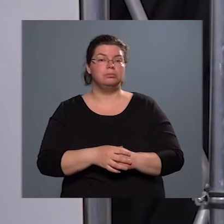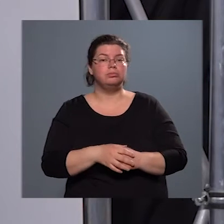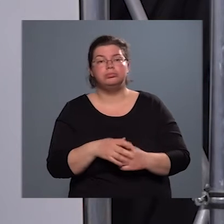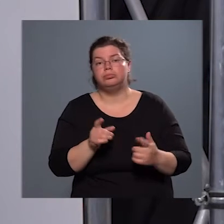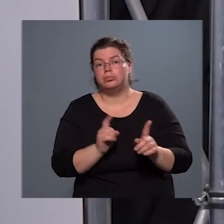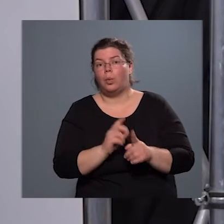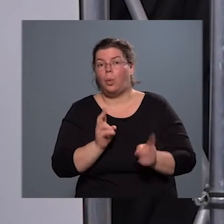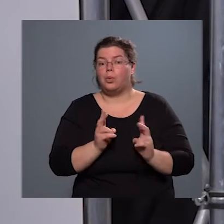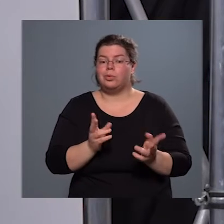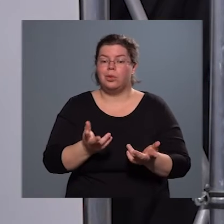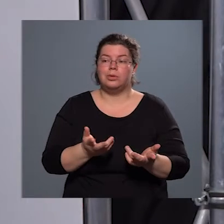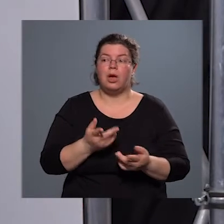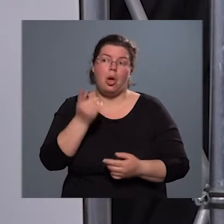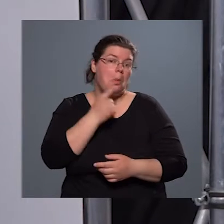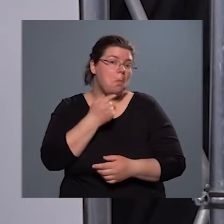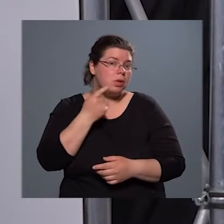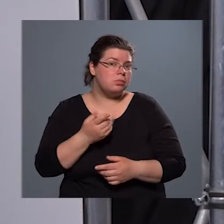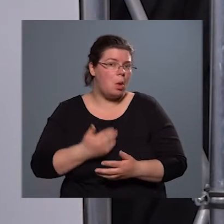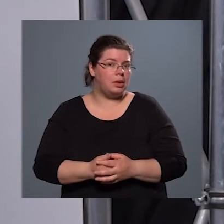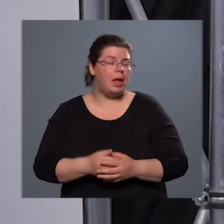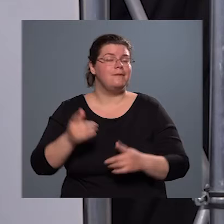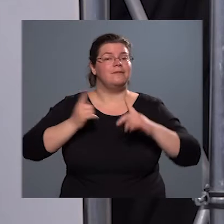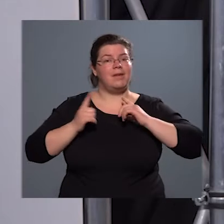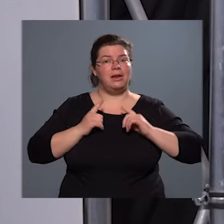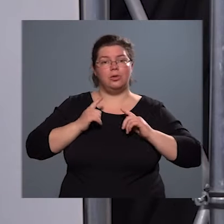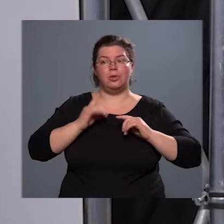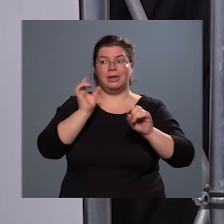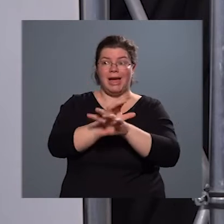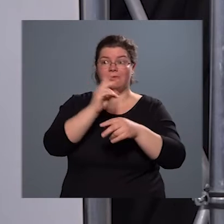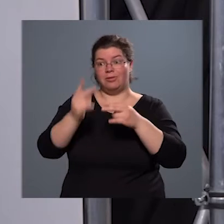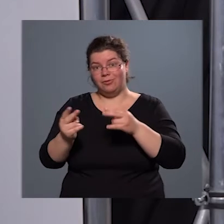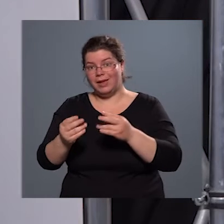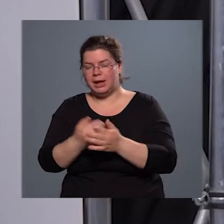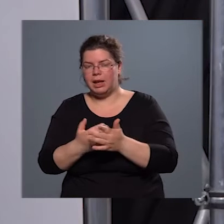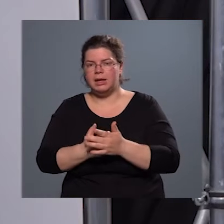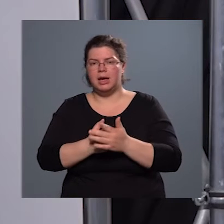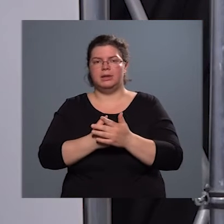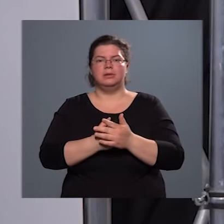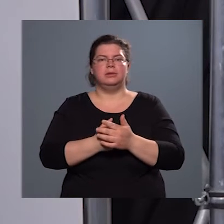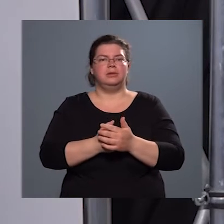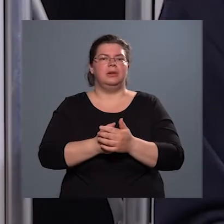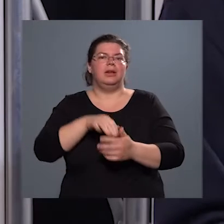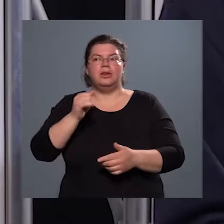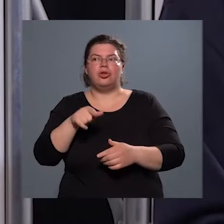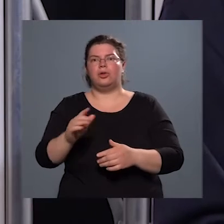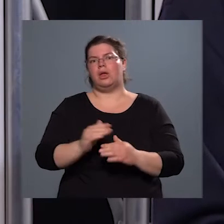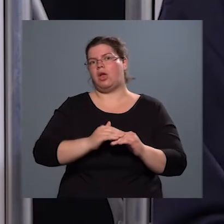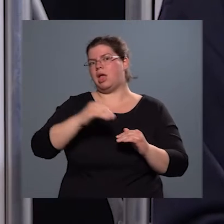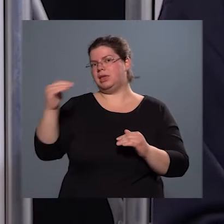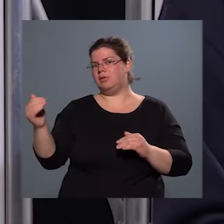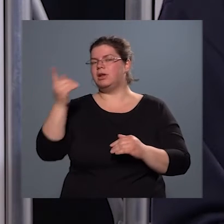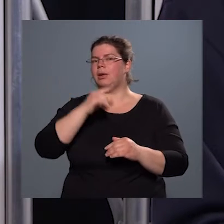amit említettem, hogy várjuk, hogy vége legyen a járványnak, hogy azt a nagy ívet, amit